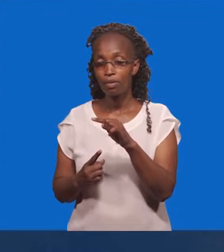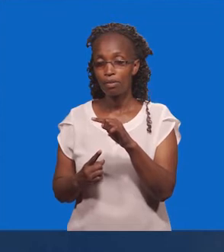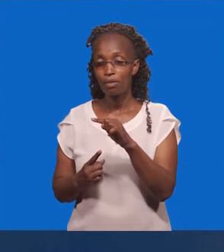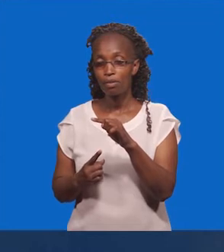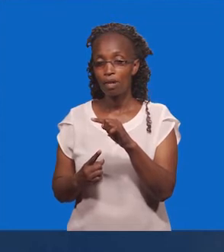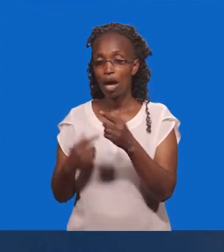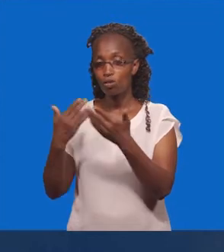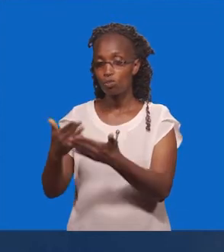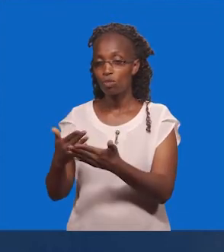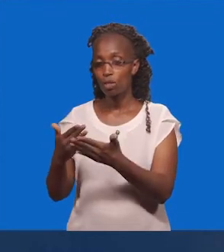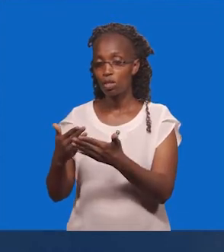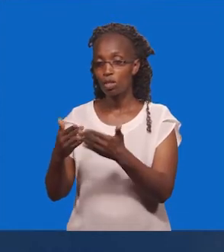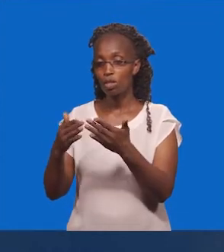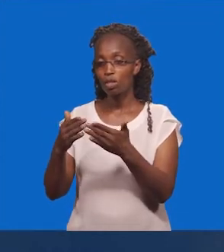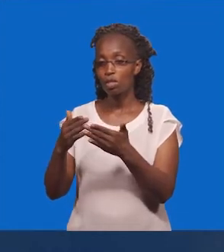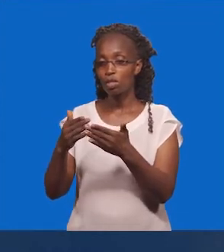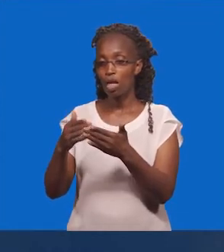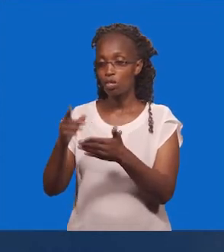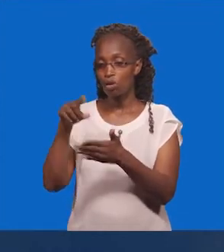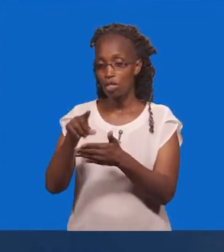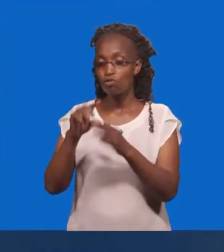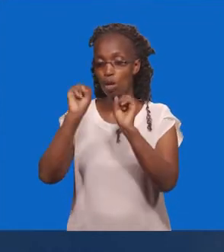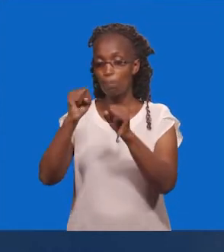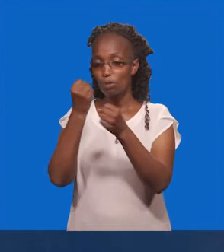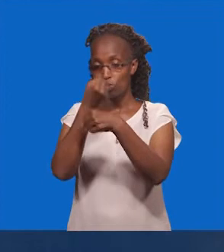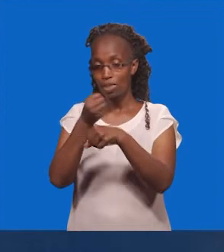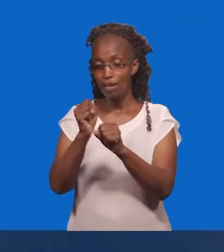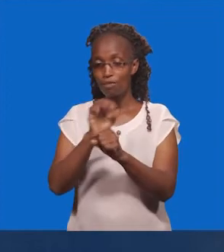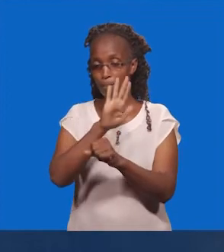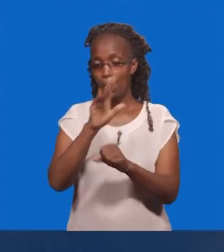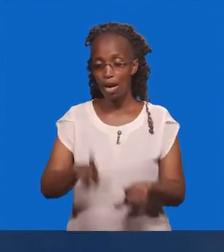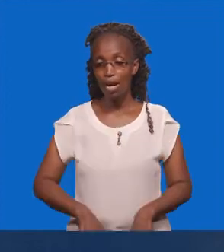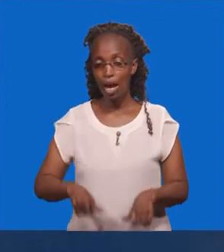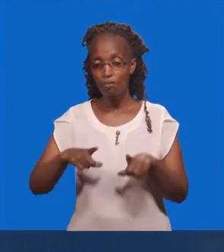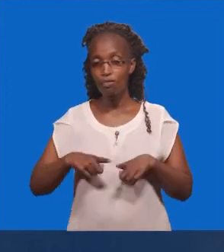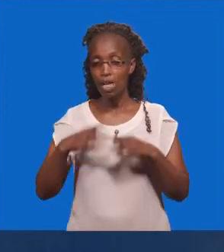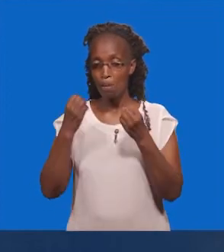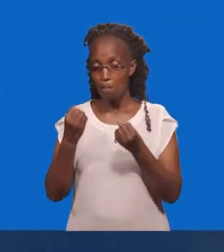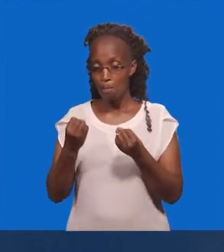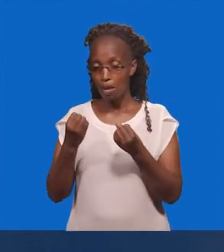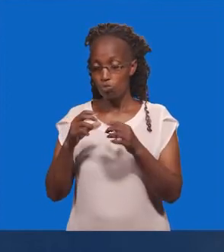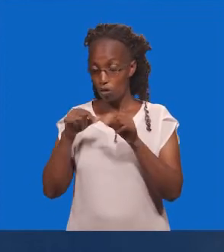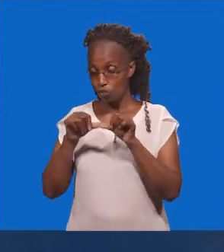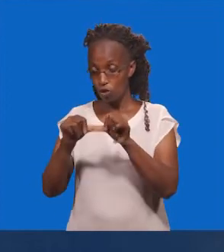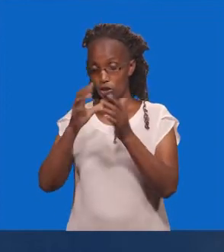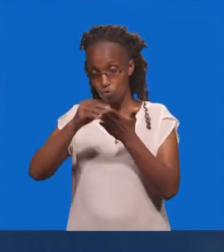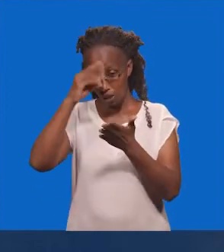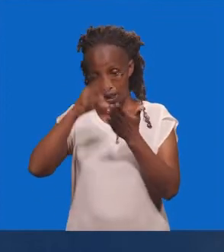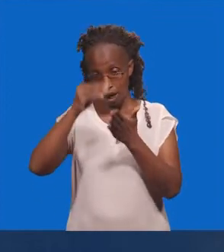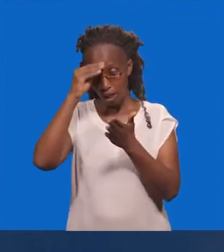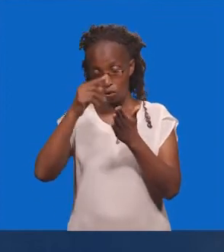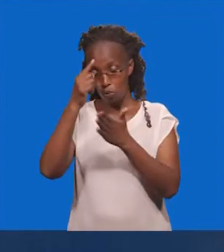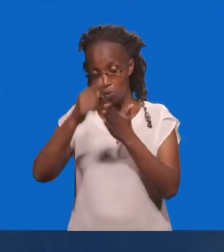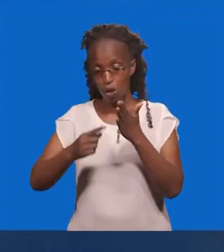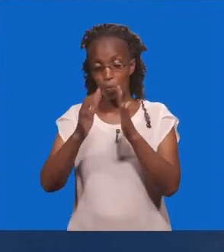Na Ukaweza Kumambia Ayoyote Basi Kama Vile Mbabio Tumeweza Kunjifundishu Asubu Yaleo Ninaomba